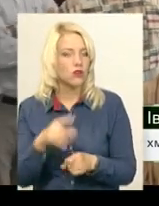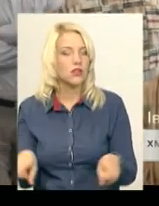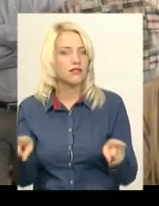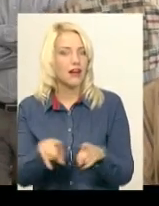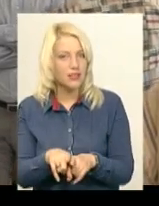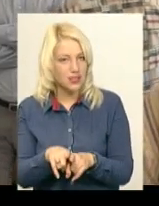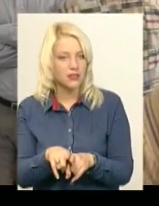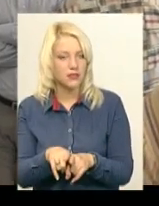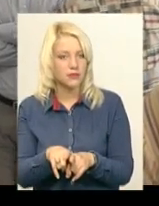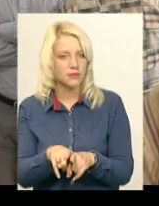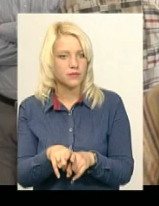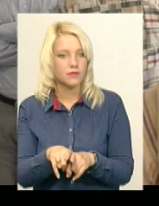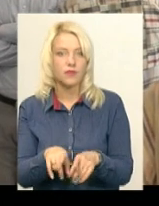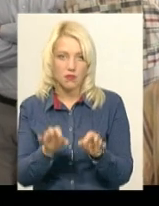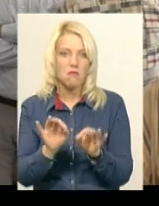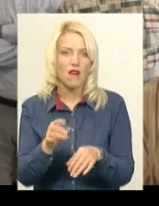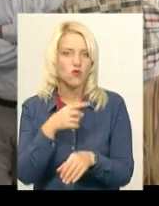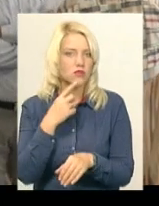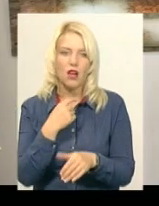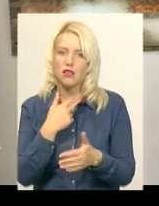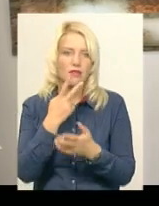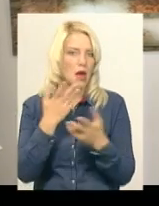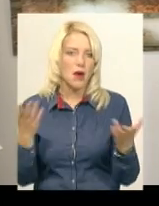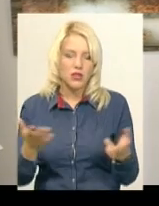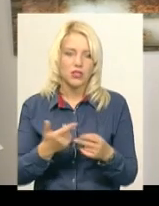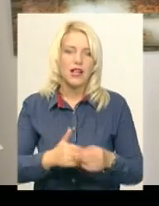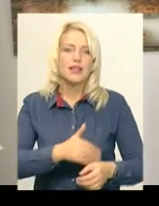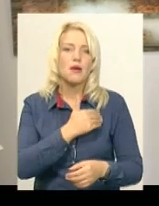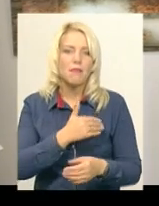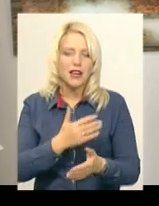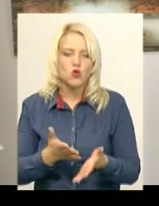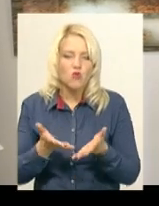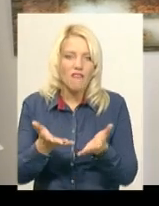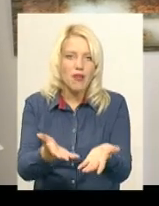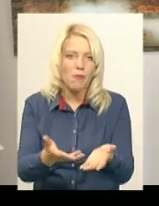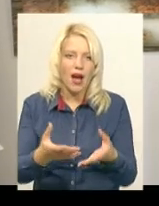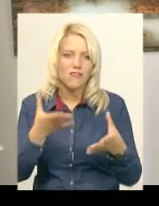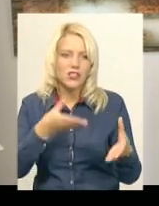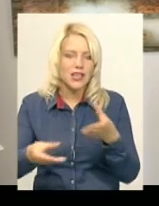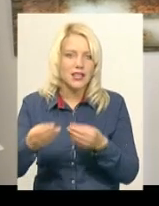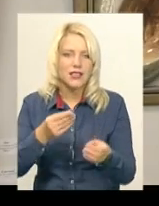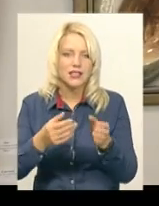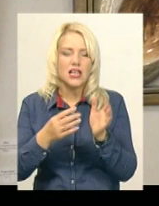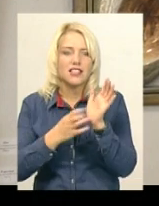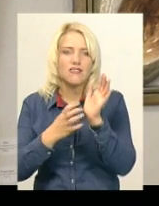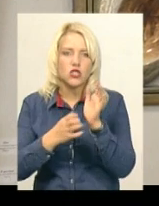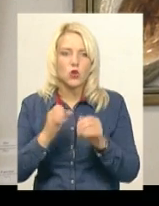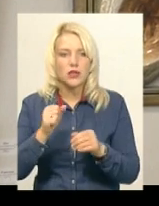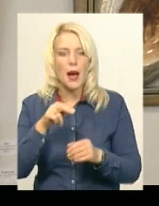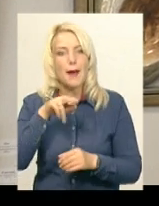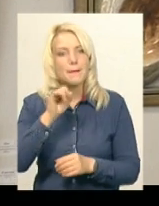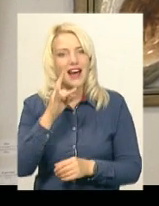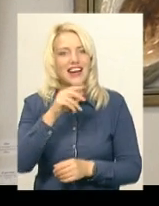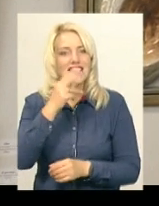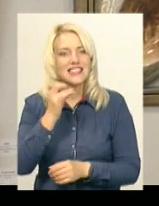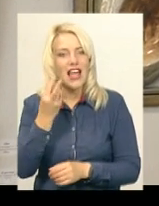правду сказати, не бачив. Температура випалювання глини близько 900 градусів, а порцеляни – 1250.